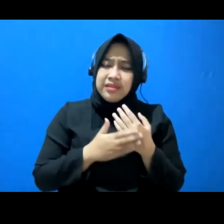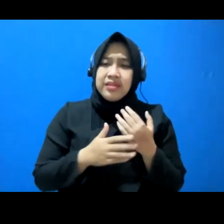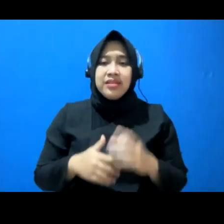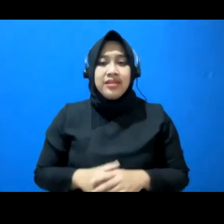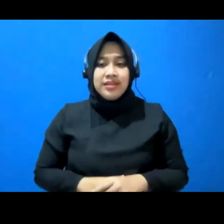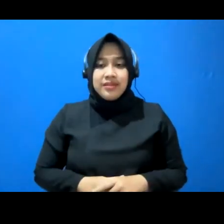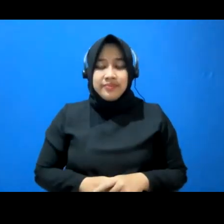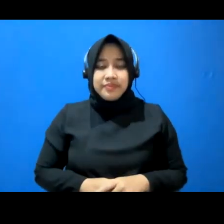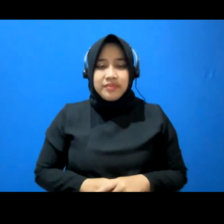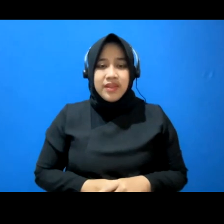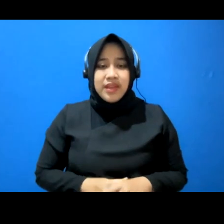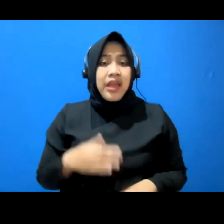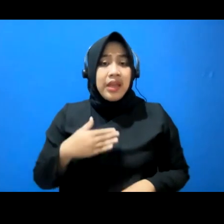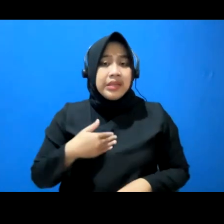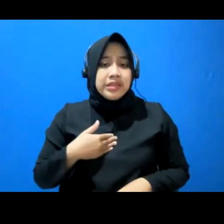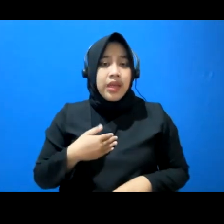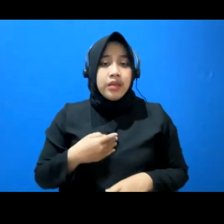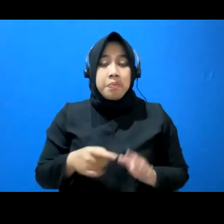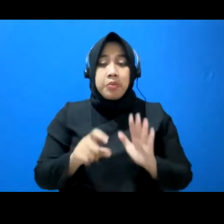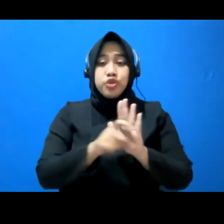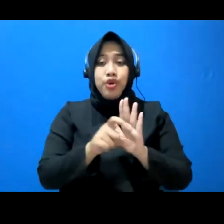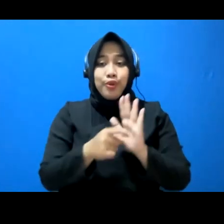Saya bisa ilustrasi.